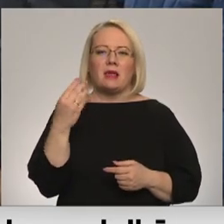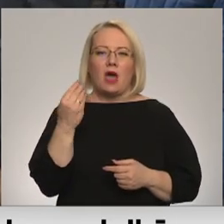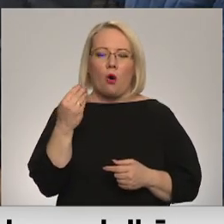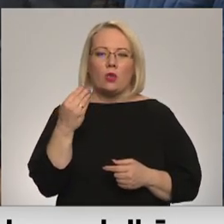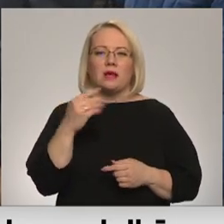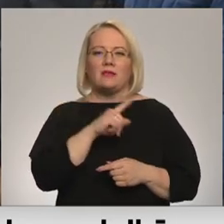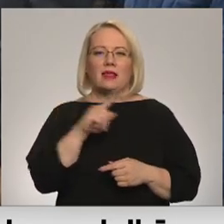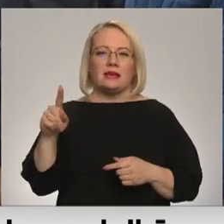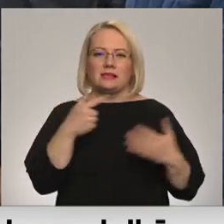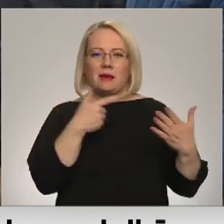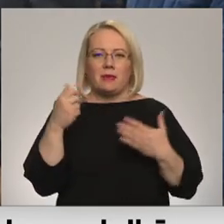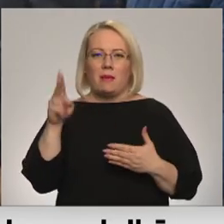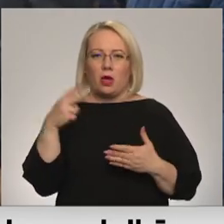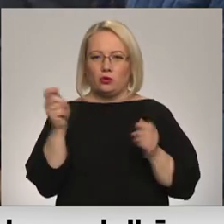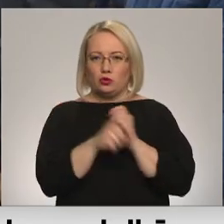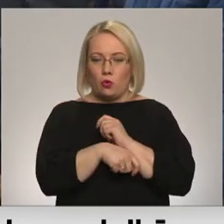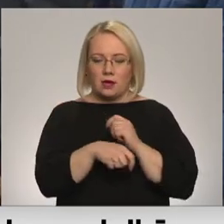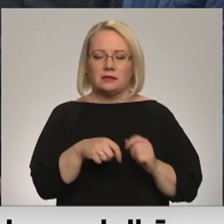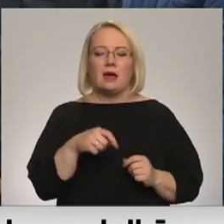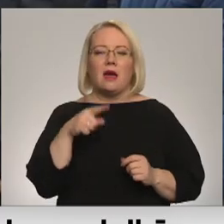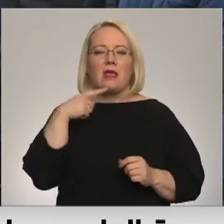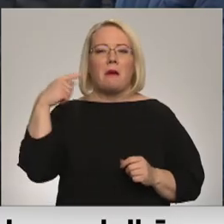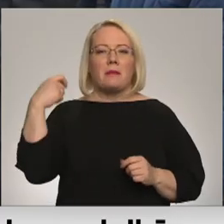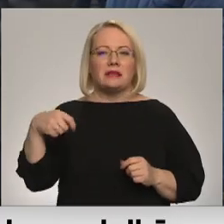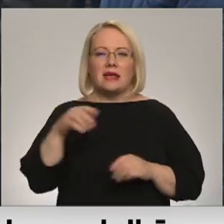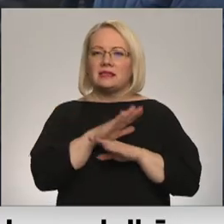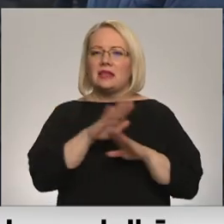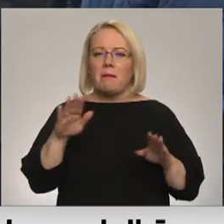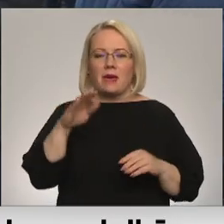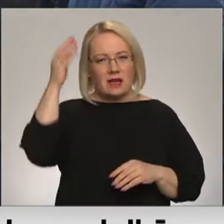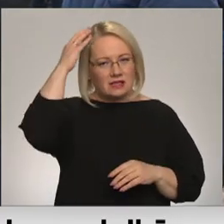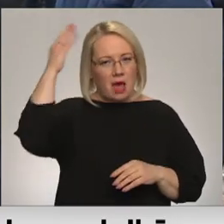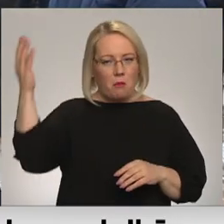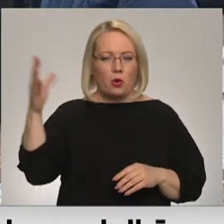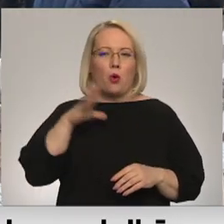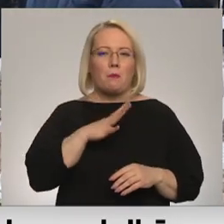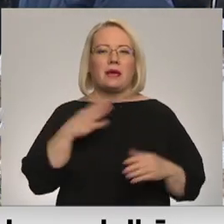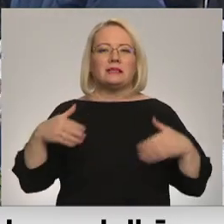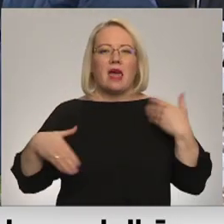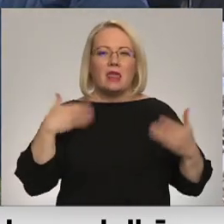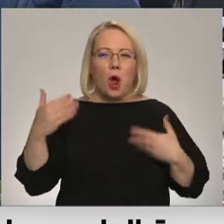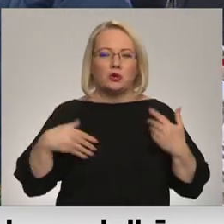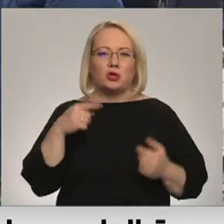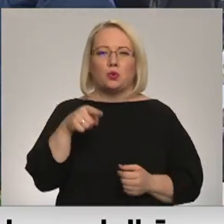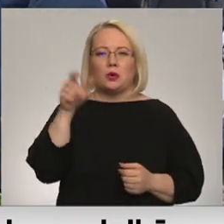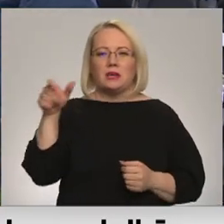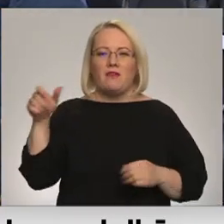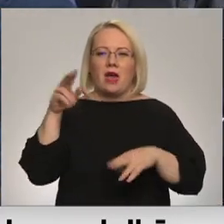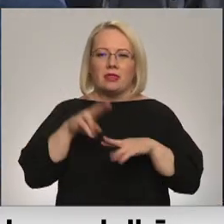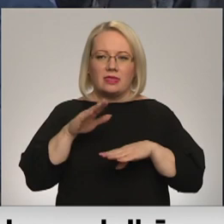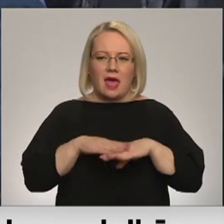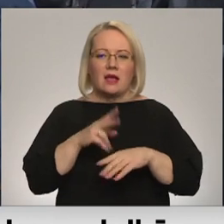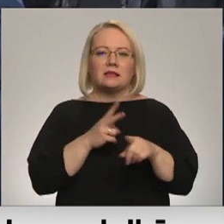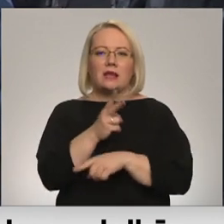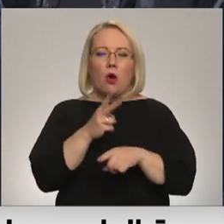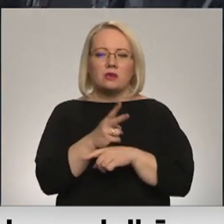700 eiro. Rozenberga skaidroja, ka prezidents nebija noņēmis cepuri tādēļ, ka bija satraukts to cilvēku dēļ, kuri mēģināja traucēt